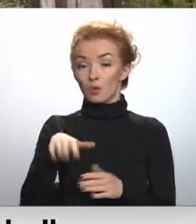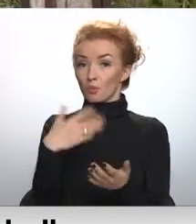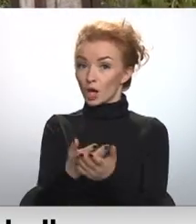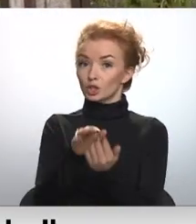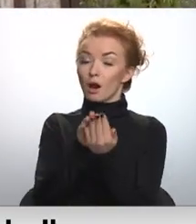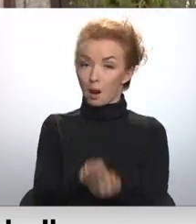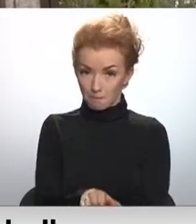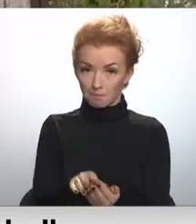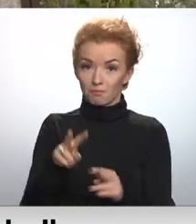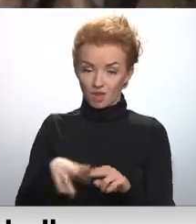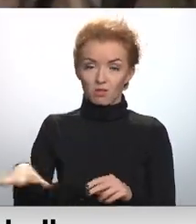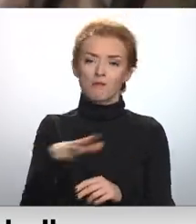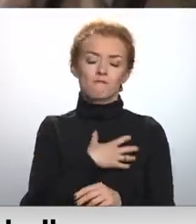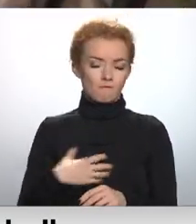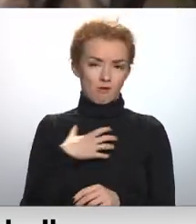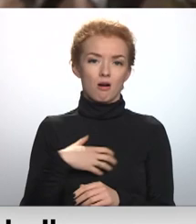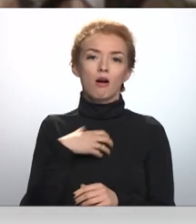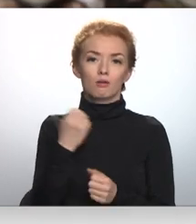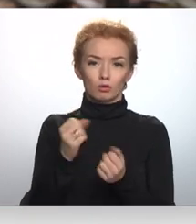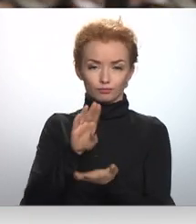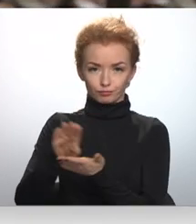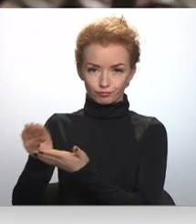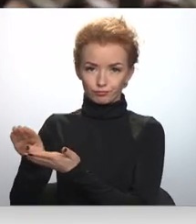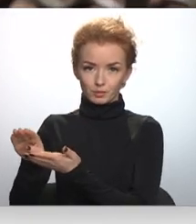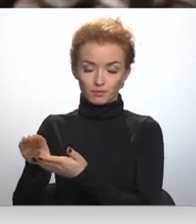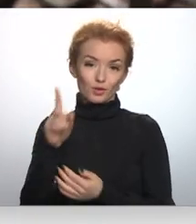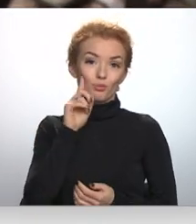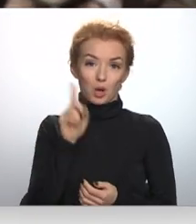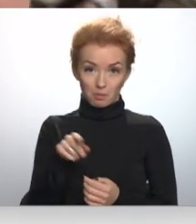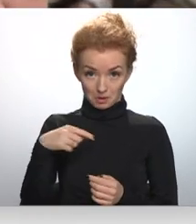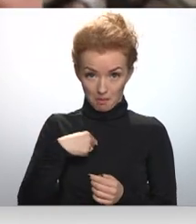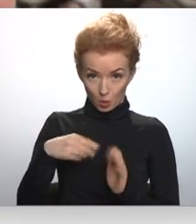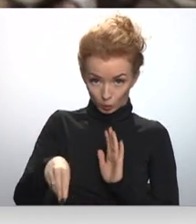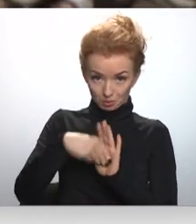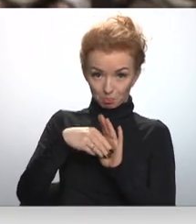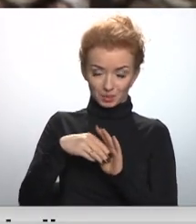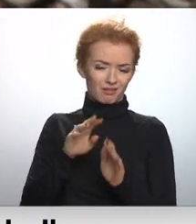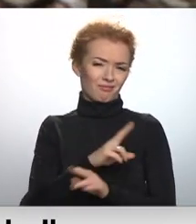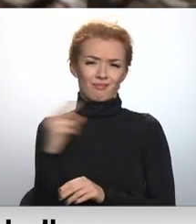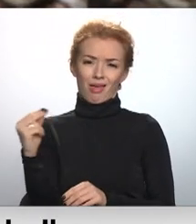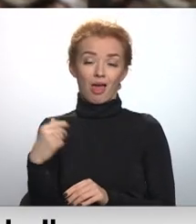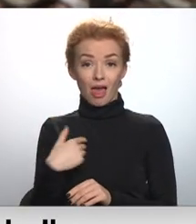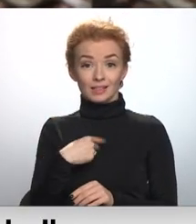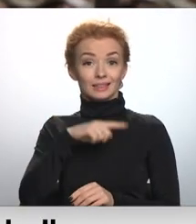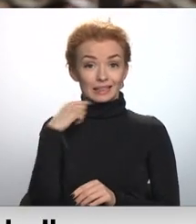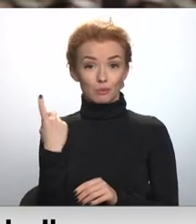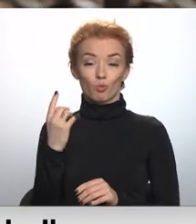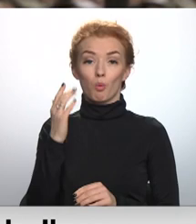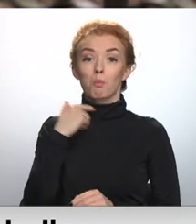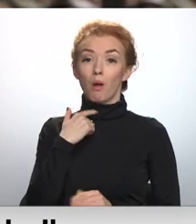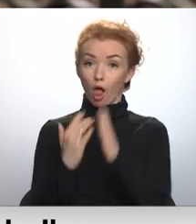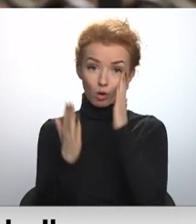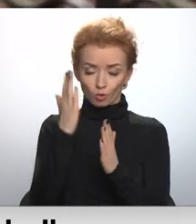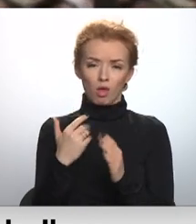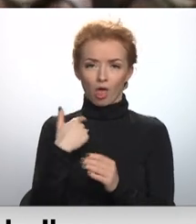Kapsātai noteikti vajag stāvvietu. Balsi ar to nopirkt? Protams, ka nē. Ja es gribu par kādu balsot, ja cilvēks ir tā vērts,